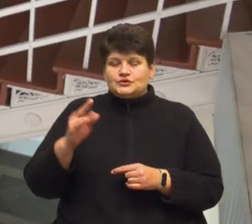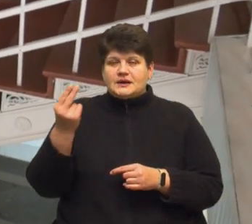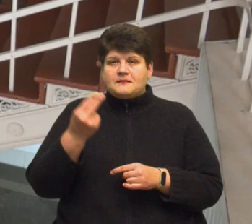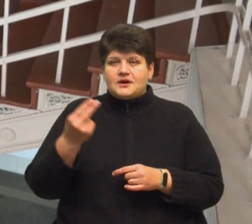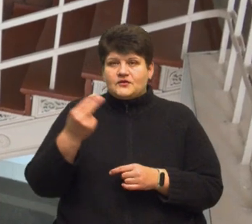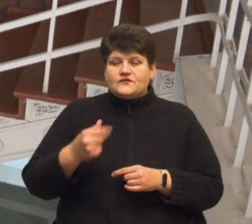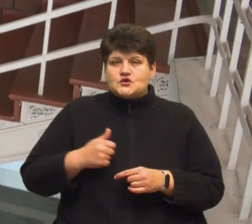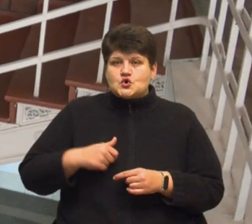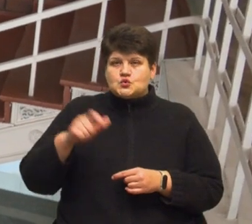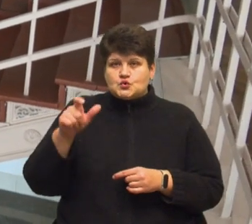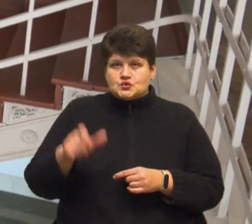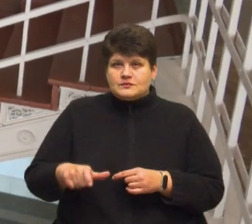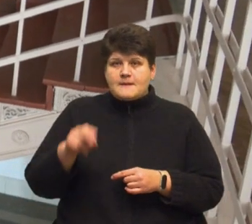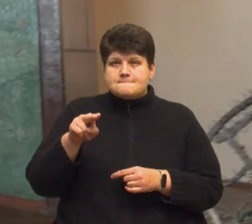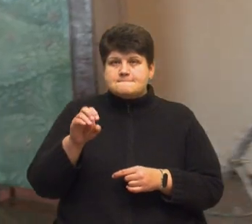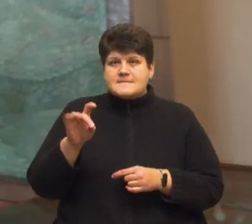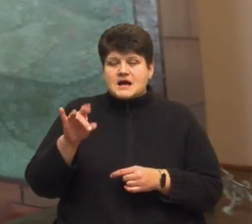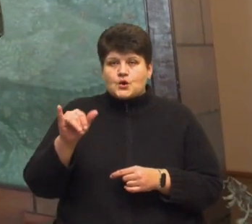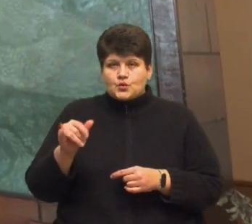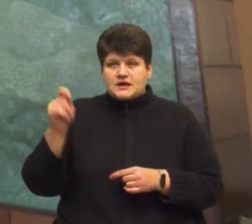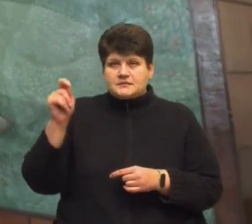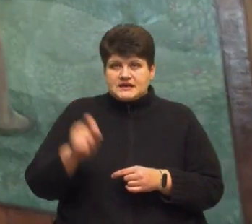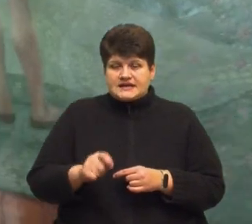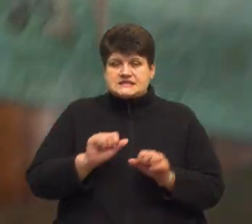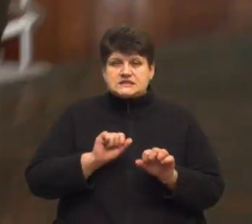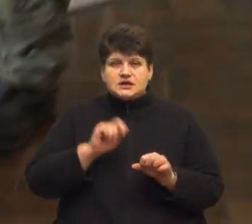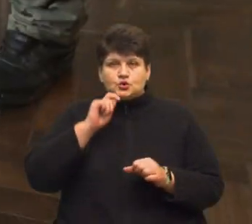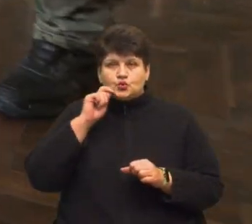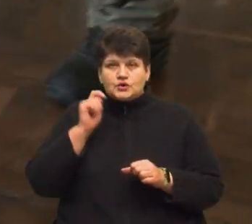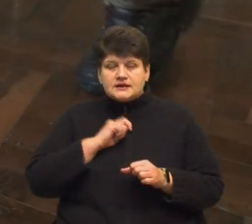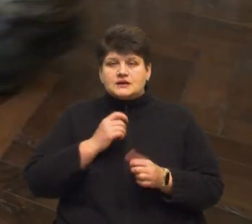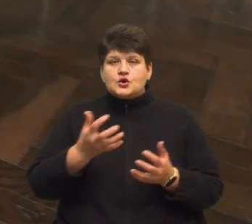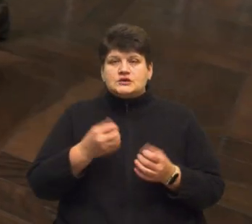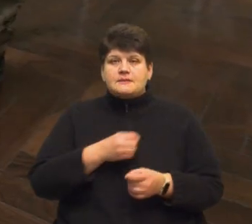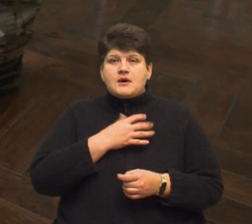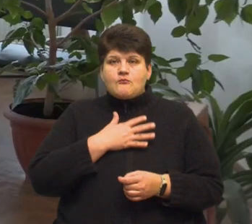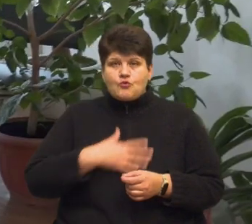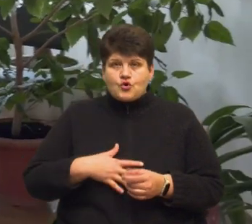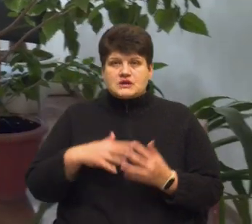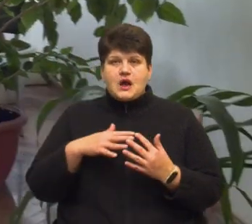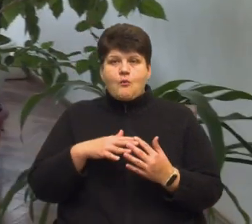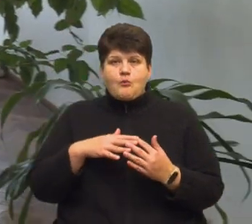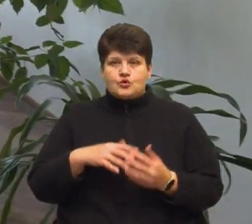військовослужбовця із Перу, який приїхав захищати Україну і отримав поранення в бою.